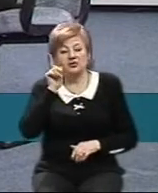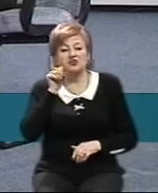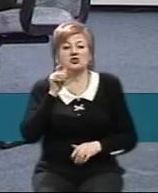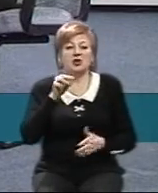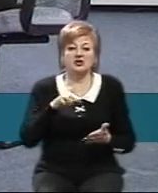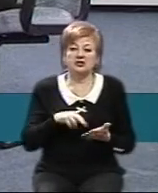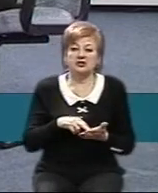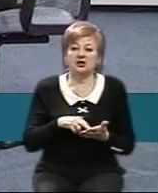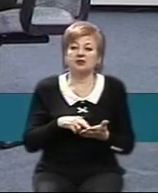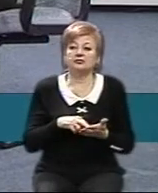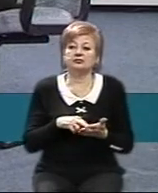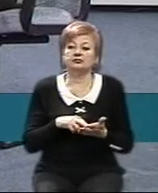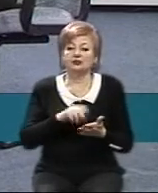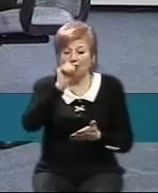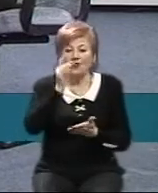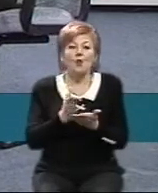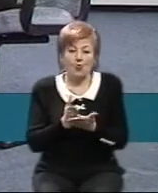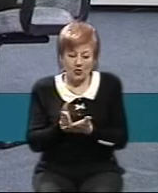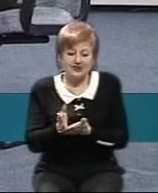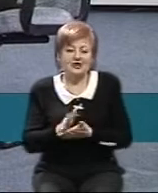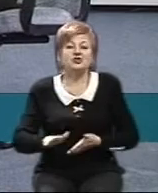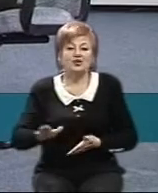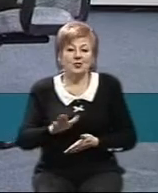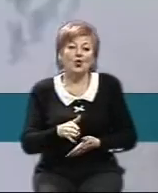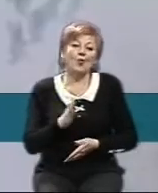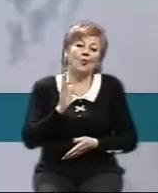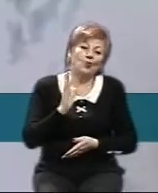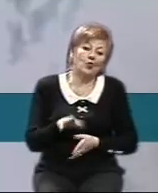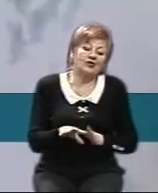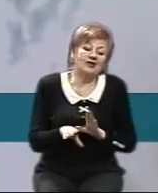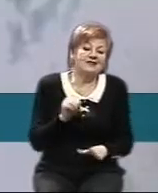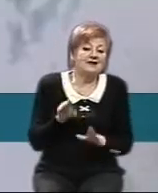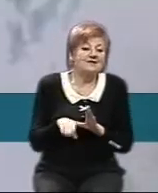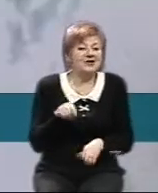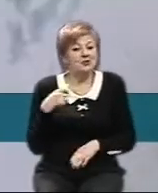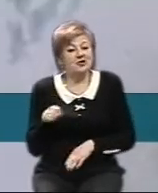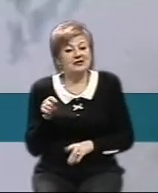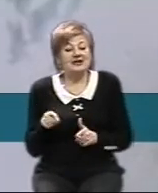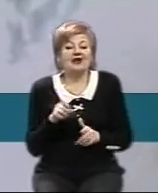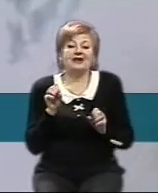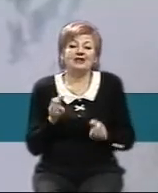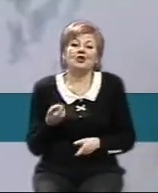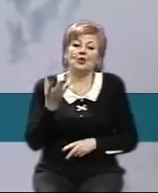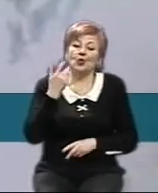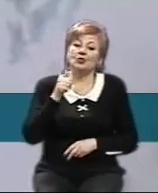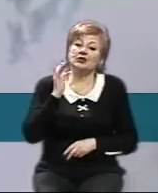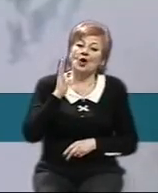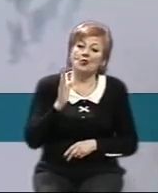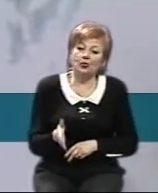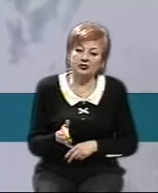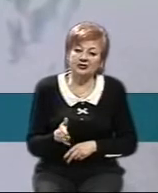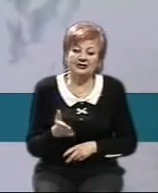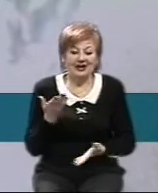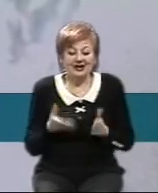питання, знову таки, виключно в політичній площині, чи відбудуться вибори президента, чи вони не відбудуться, і коли вони відбудуться, якщо буде введений